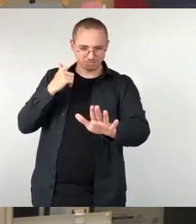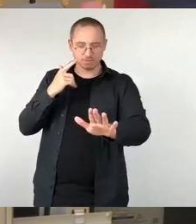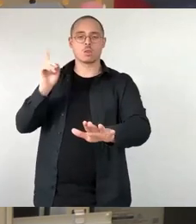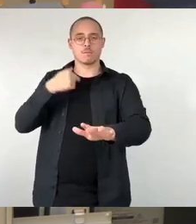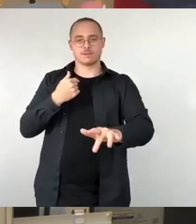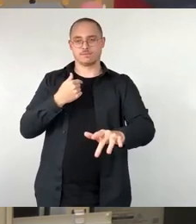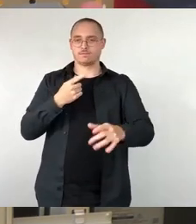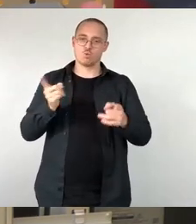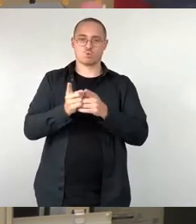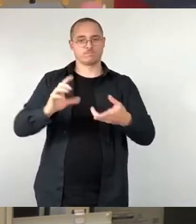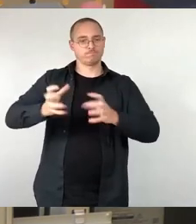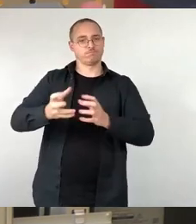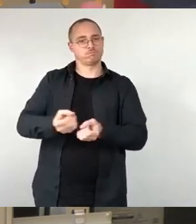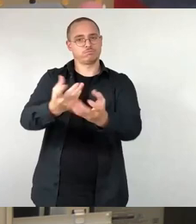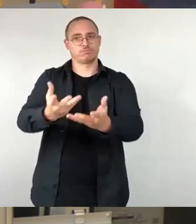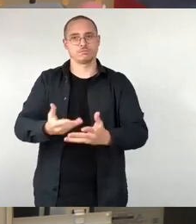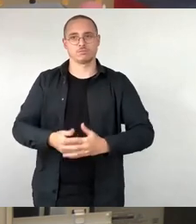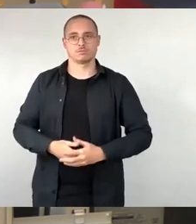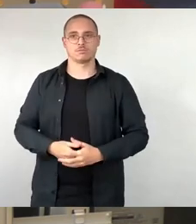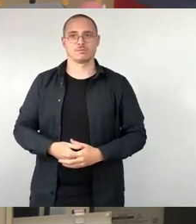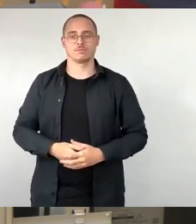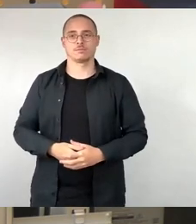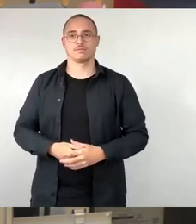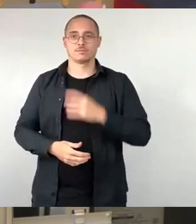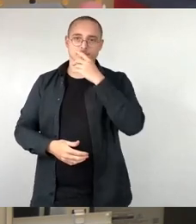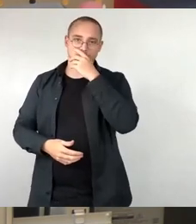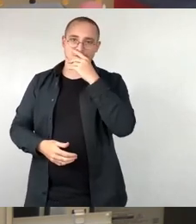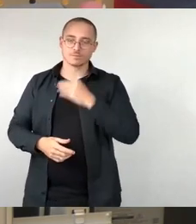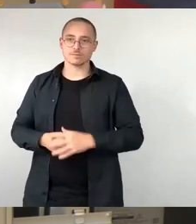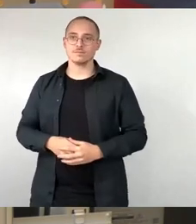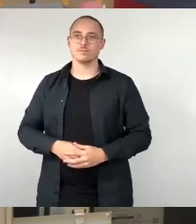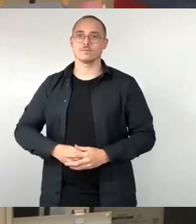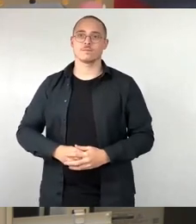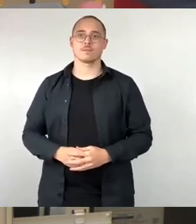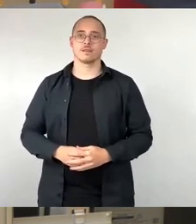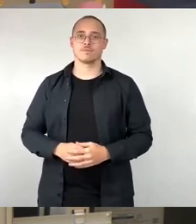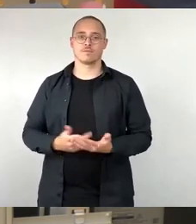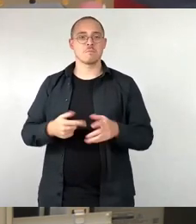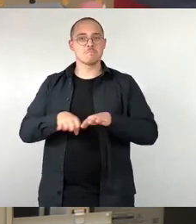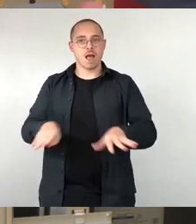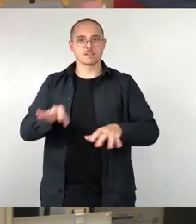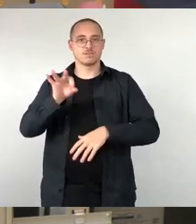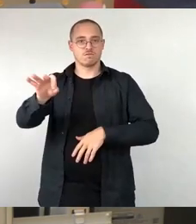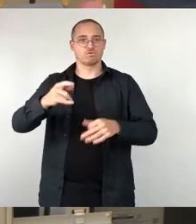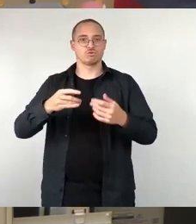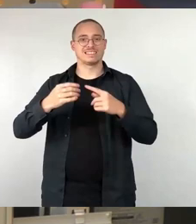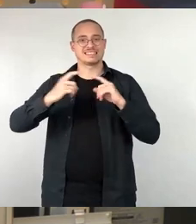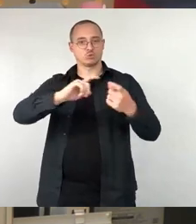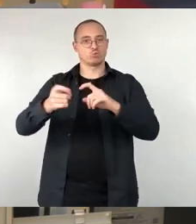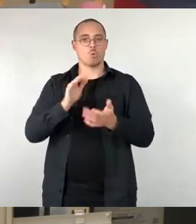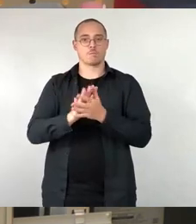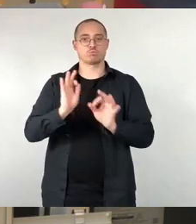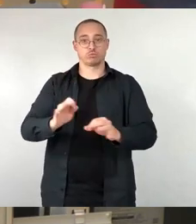quasi, dass wir eine Basis haben, auf der wir dann diskutieren. Und deswegen stelle ich, Herr